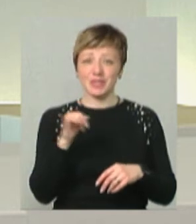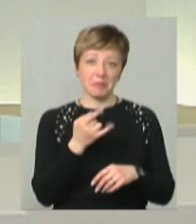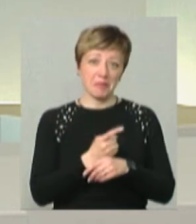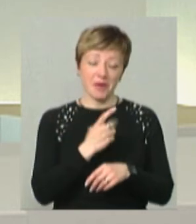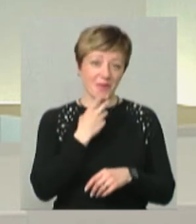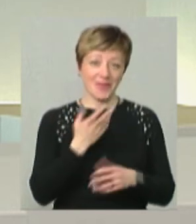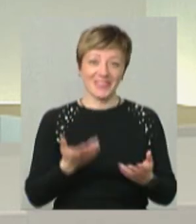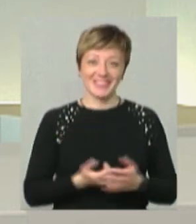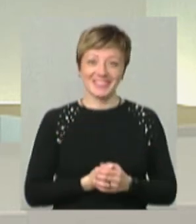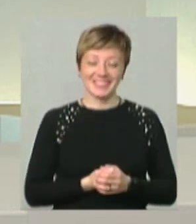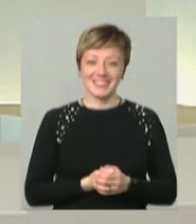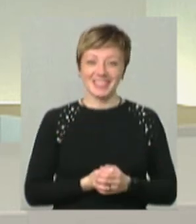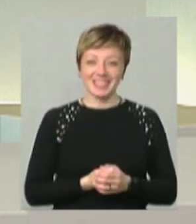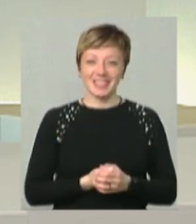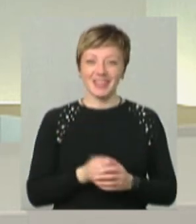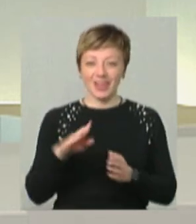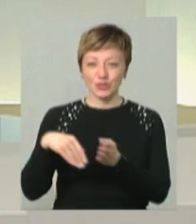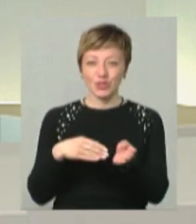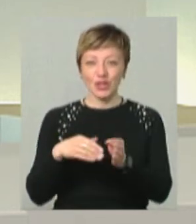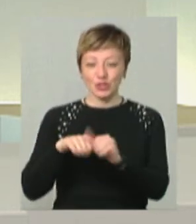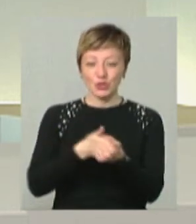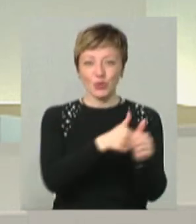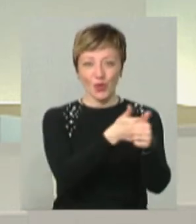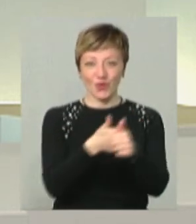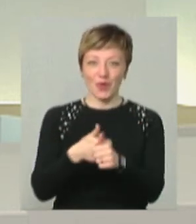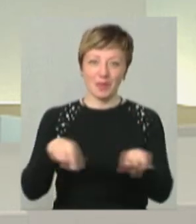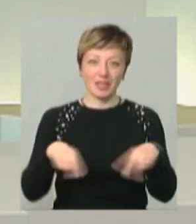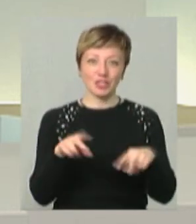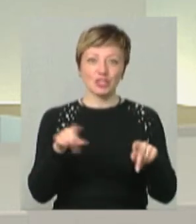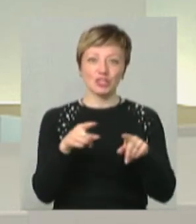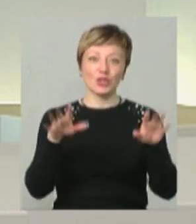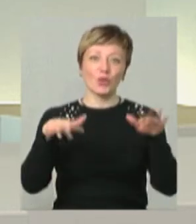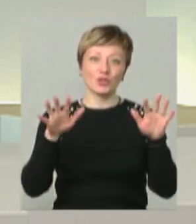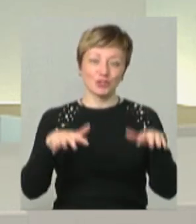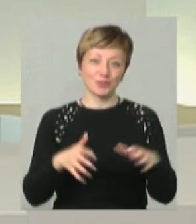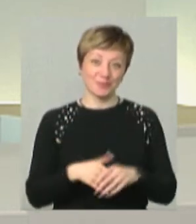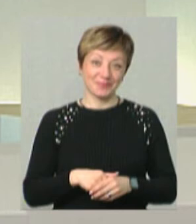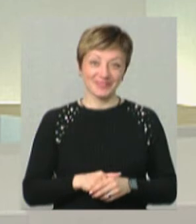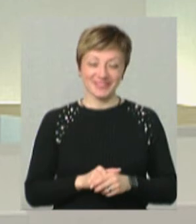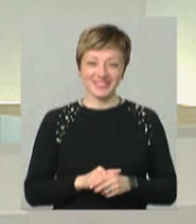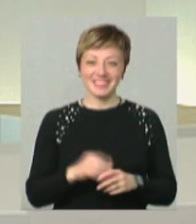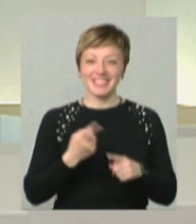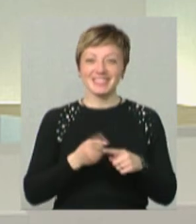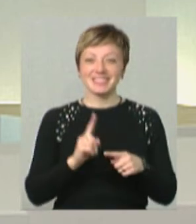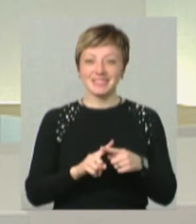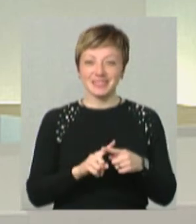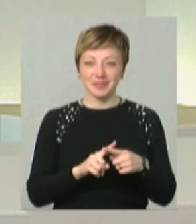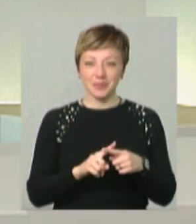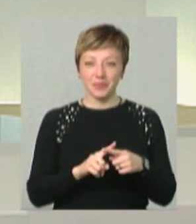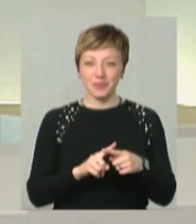прикольно там шнуровкою потанцювати, чи дощиком. Це, до речі, ми